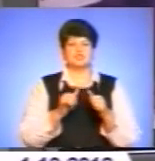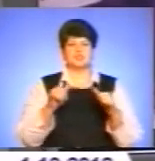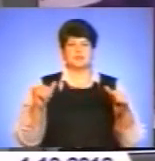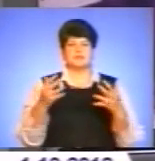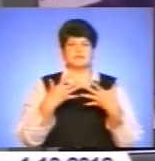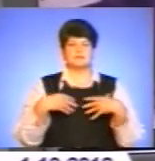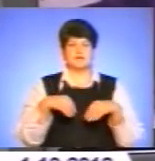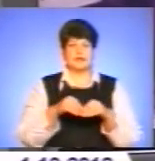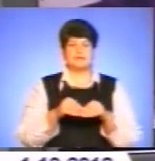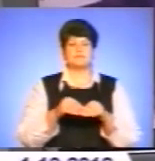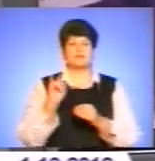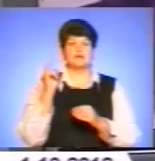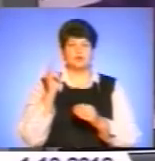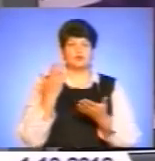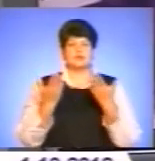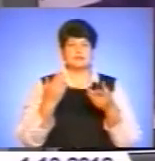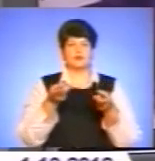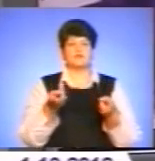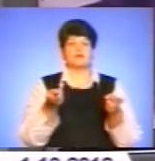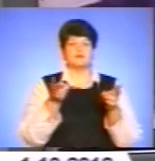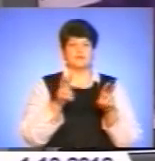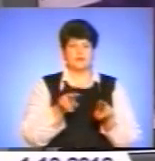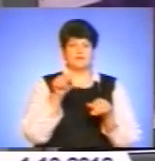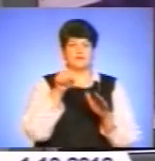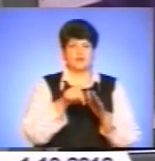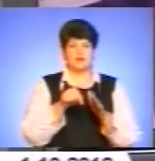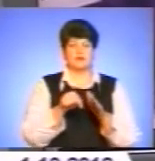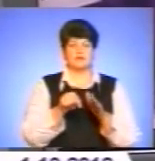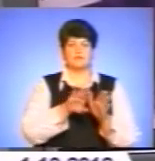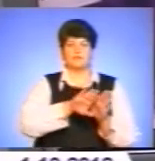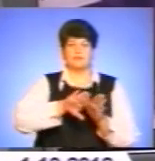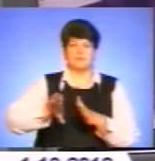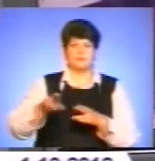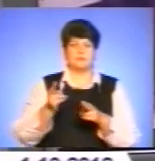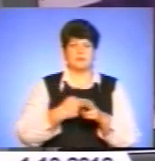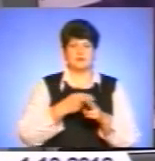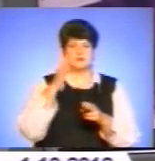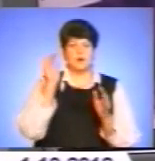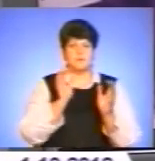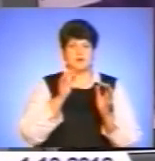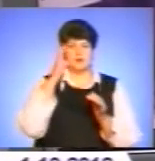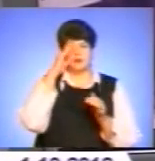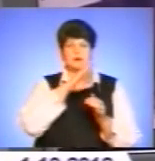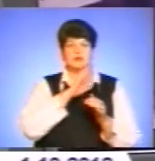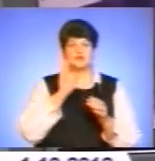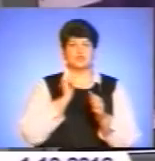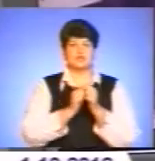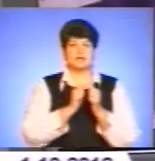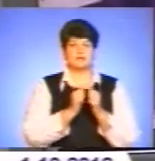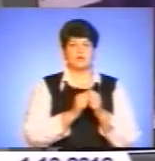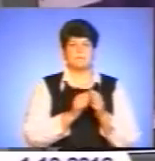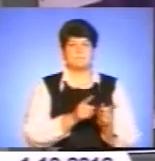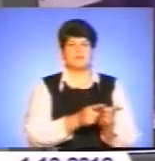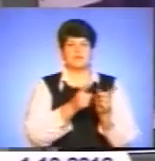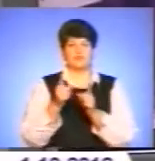якщо він залишається вне непосередньої опіки своїх родителів, без цієї опіки, він часто переводиться в